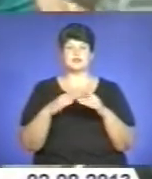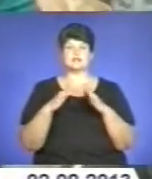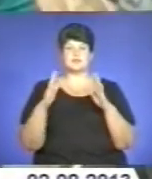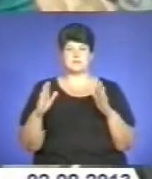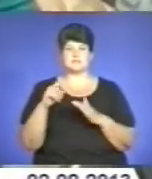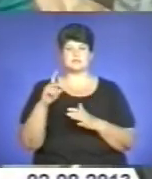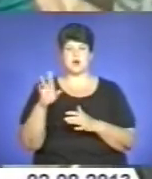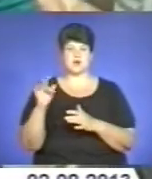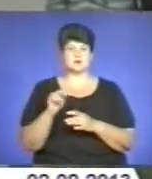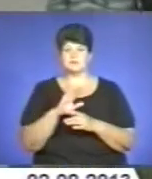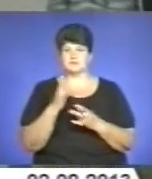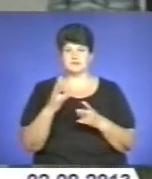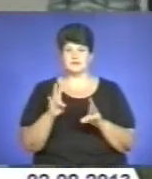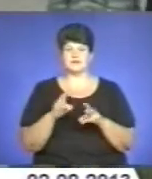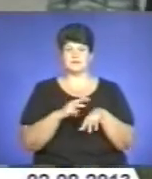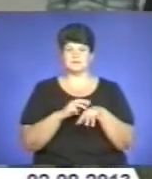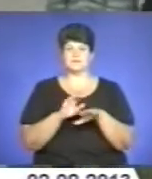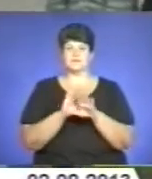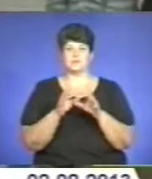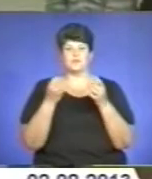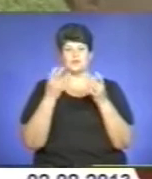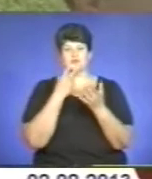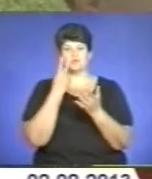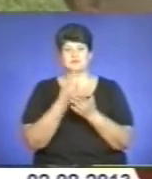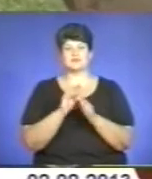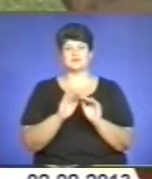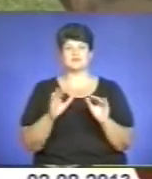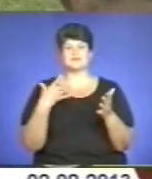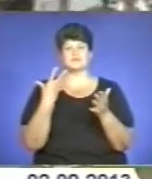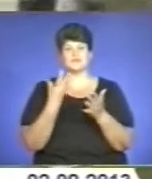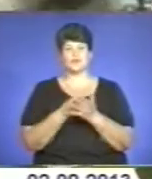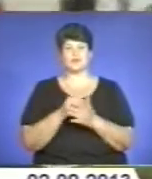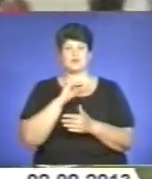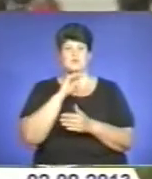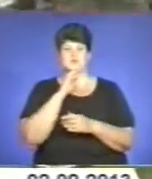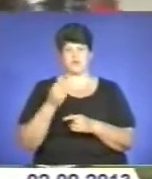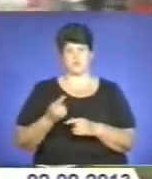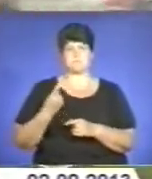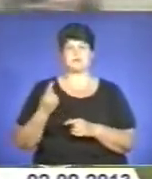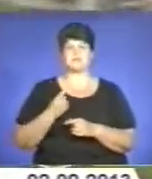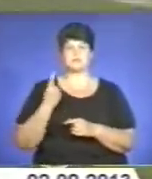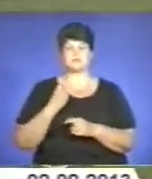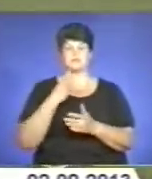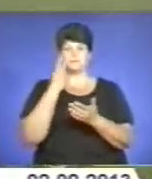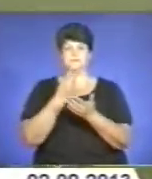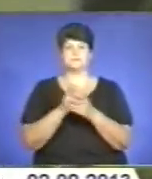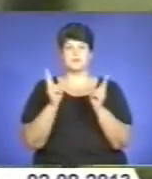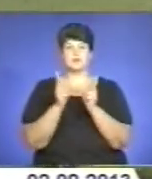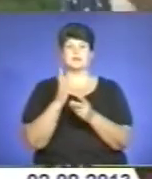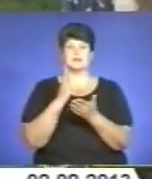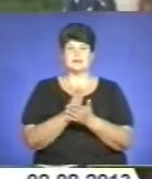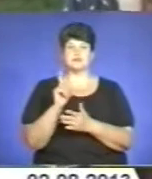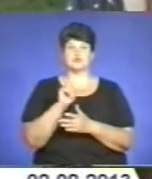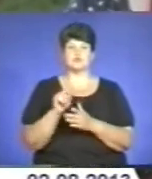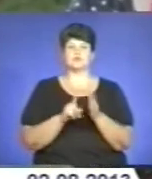Ні, не вгамувати бешкетників, а продемонструвати хлопчикам та дівчаткам свою професійну майстерність. Знаковою цю зустріч робить те, що